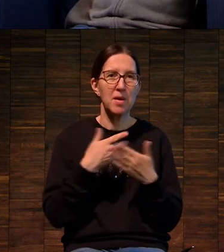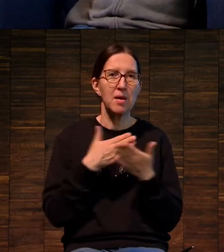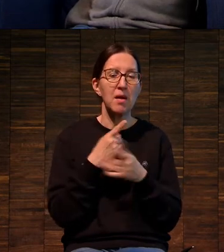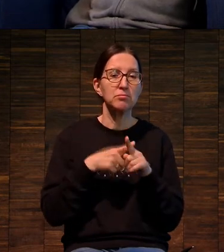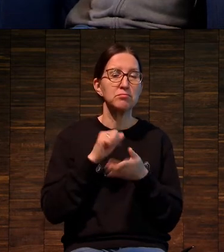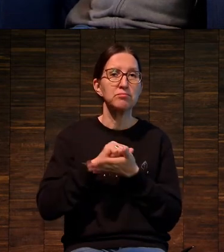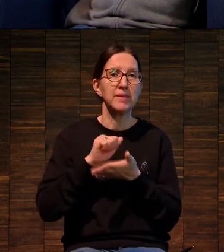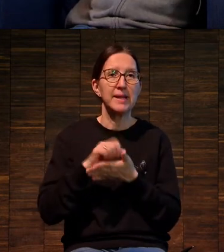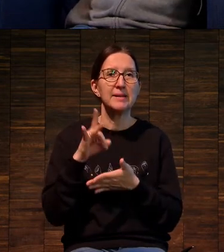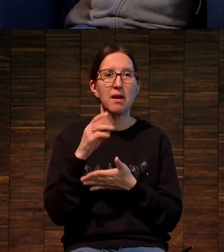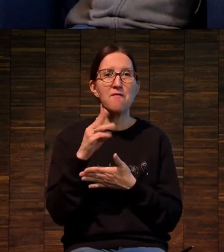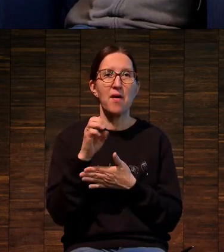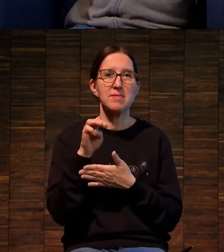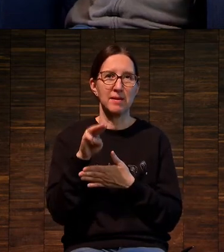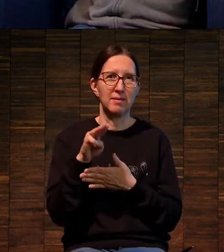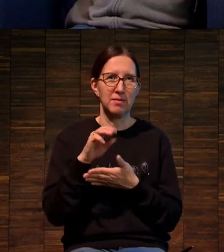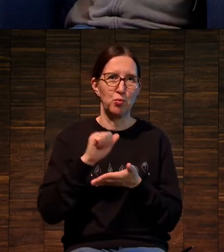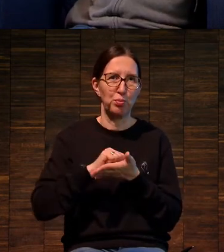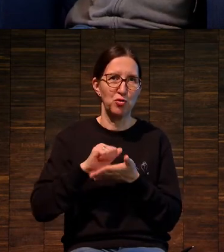трафаретная печать.